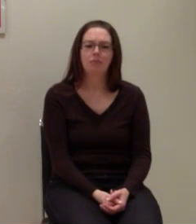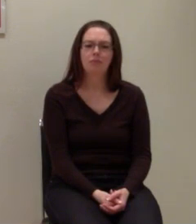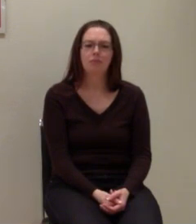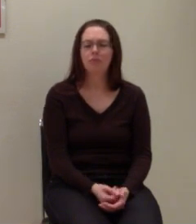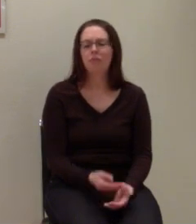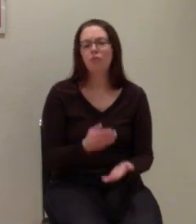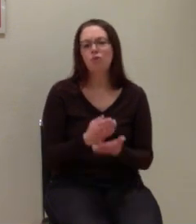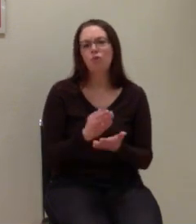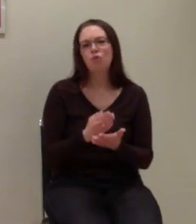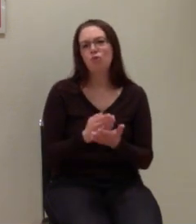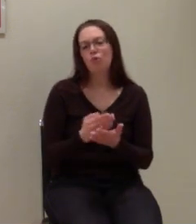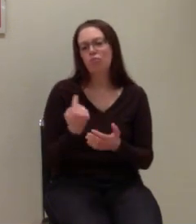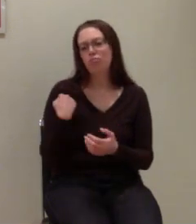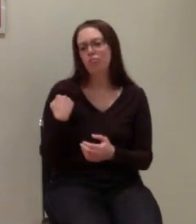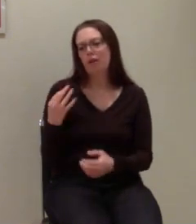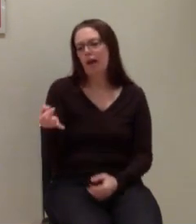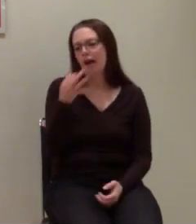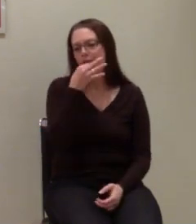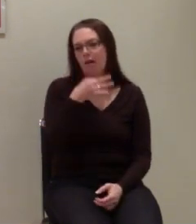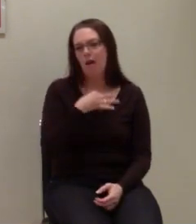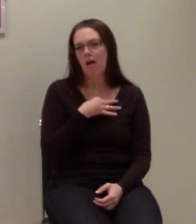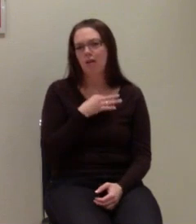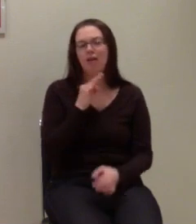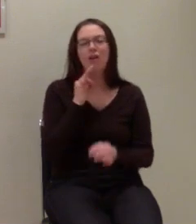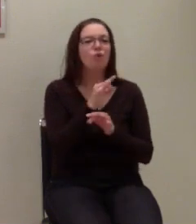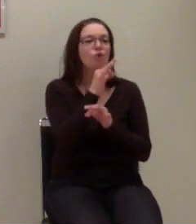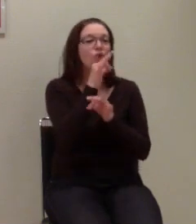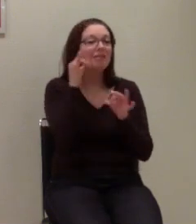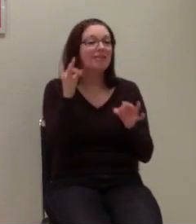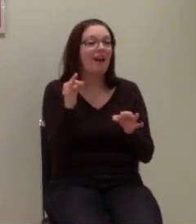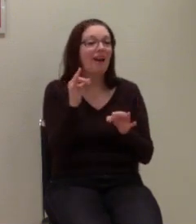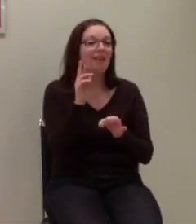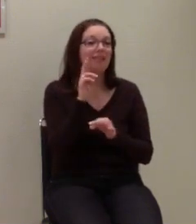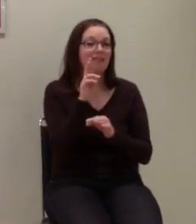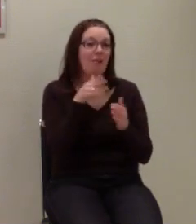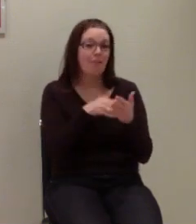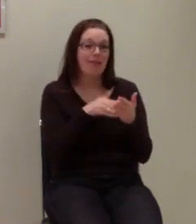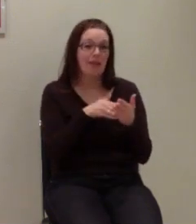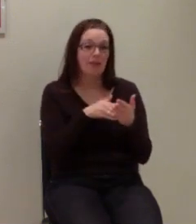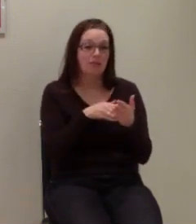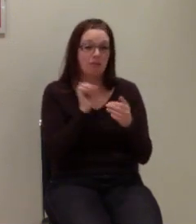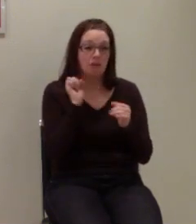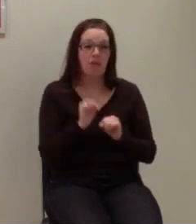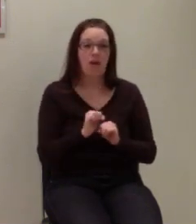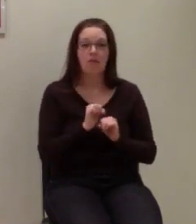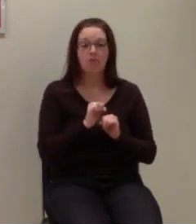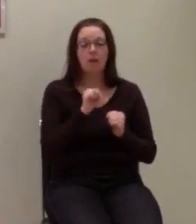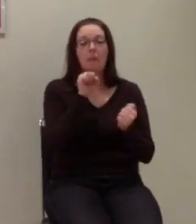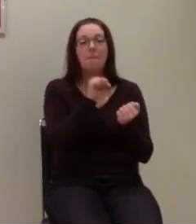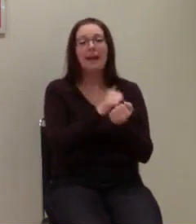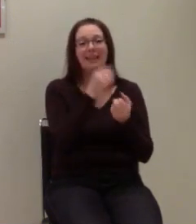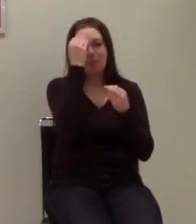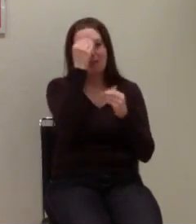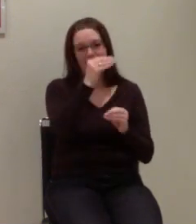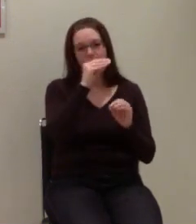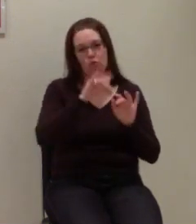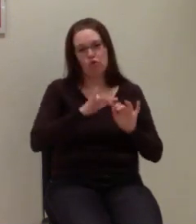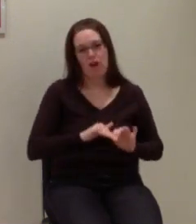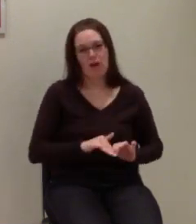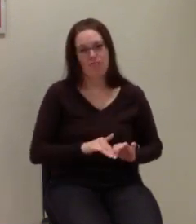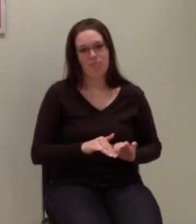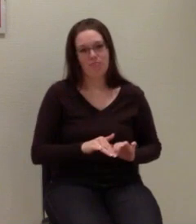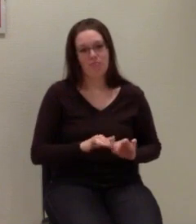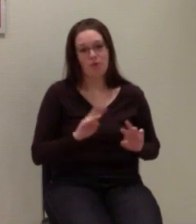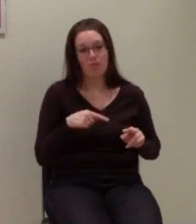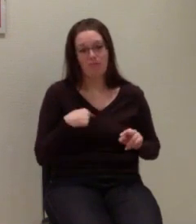Also ich hatte eine Anfrage bekommen, ob wir für den Tag der Behinderten was schreiben können. Das wäre eine Pressemitteilung, ob wir da was